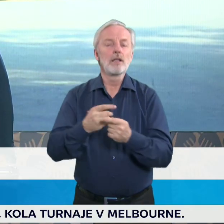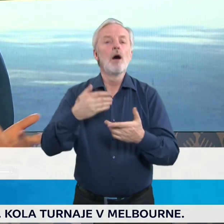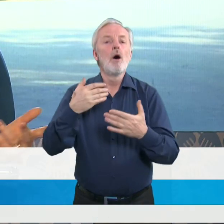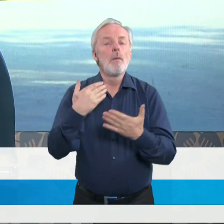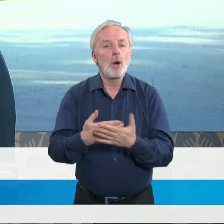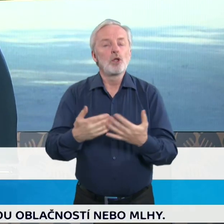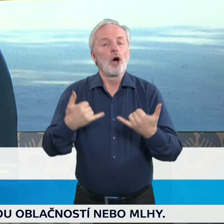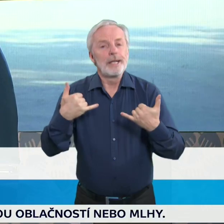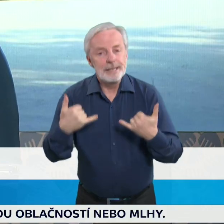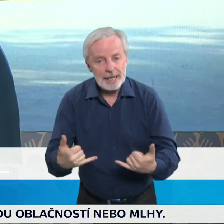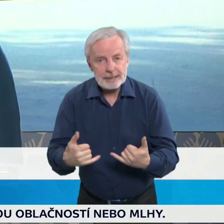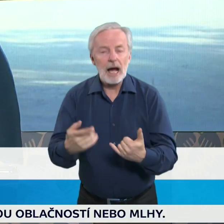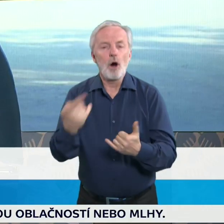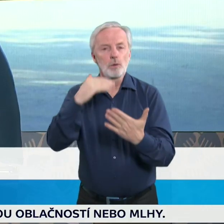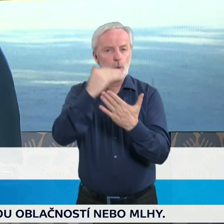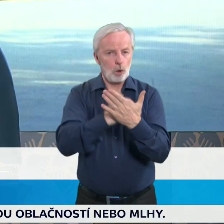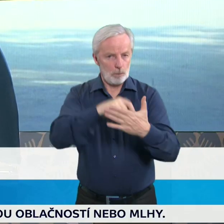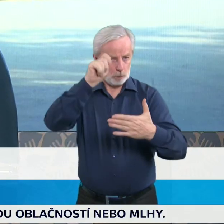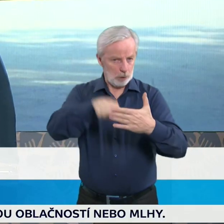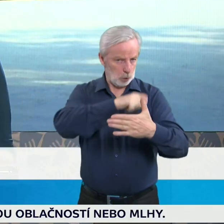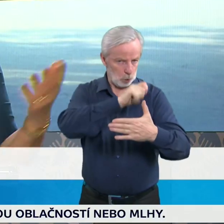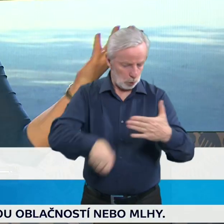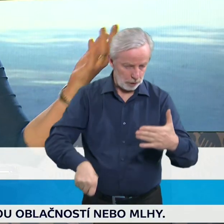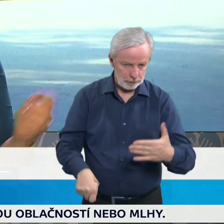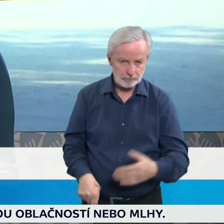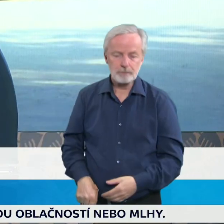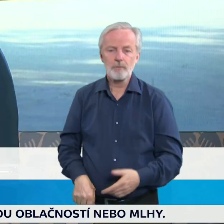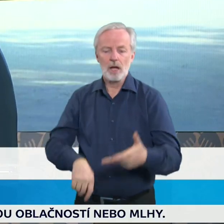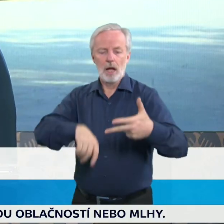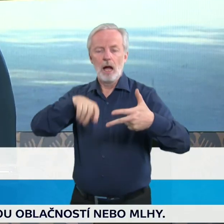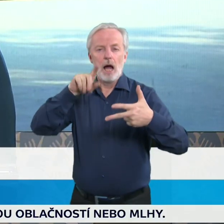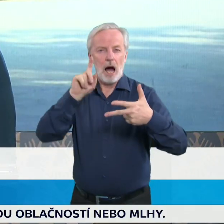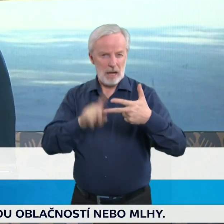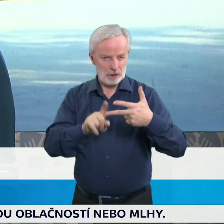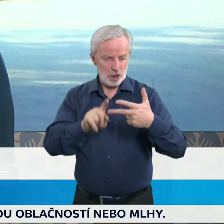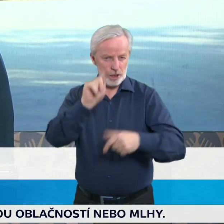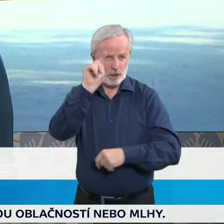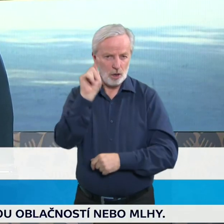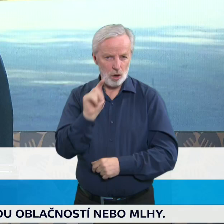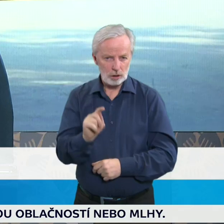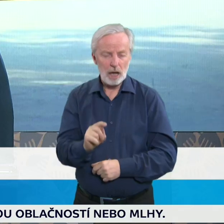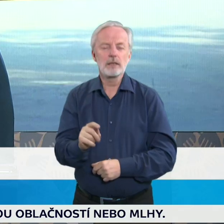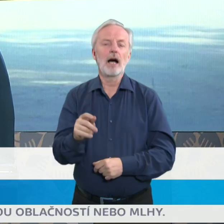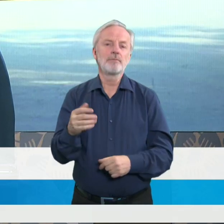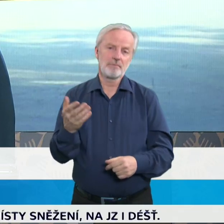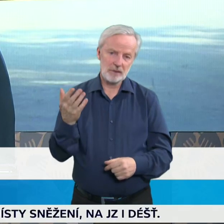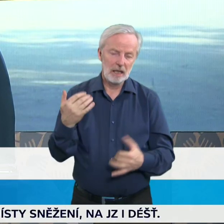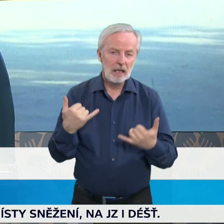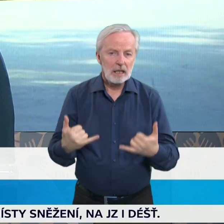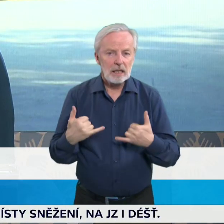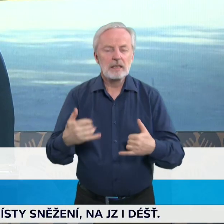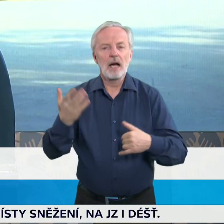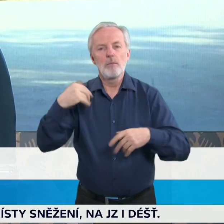na vládě. A co se týče toho třetího bodu, to jsme neprojednávali dnes, možná mě kolegové doplní, ale diskutovali jsme to v té